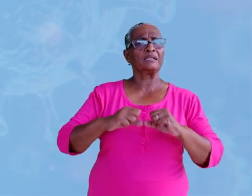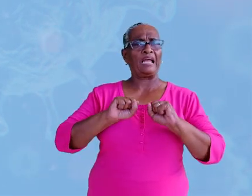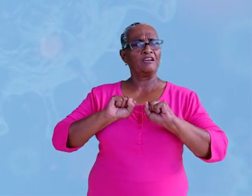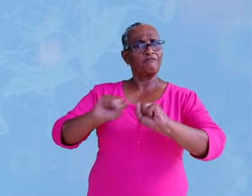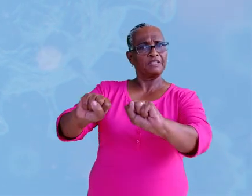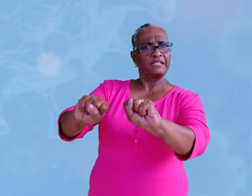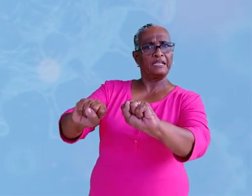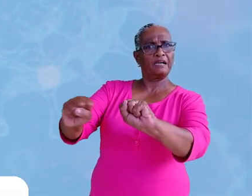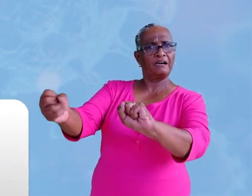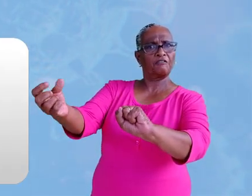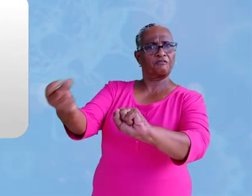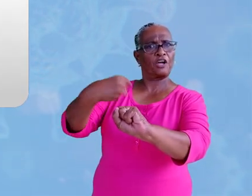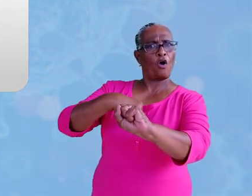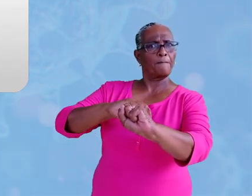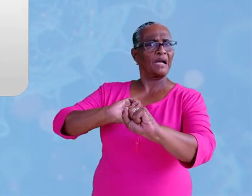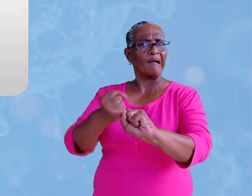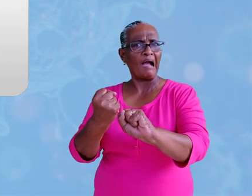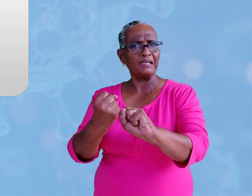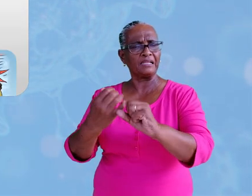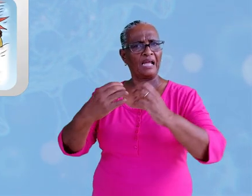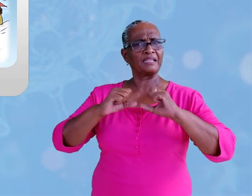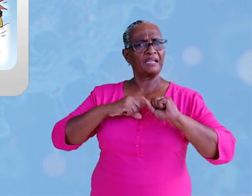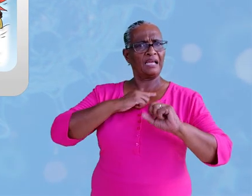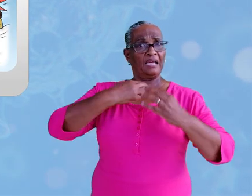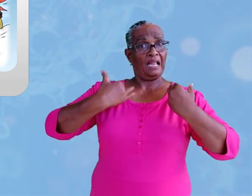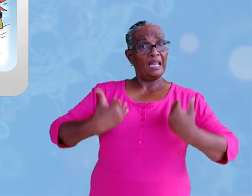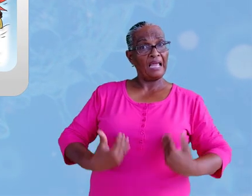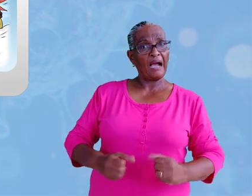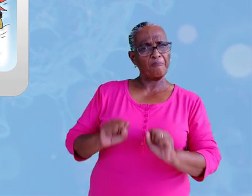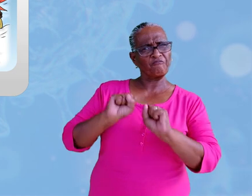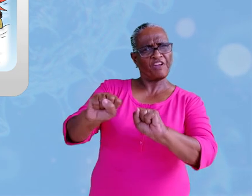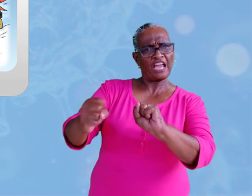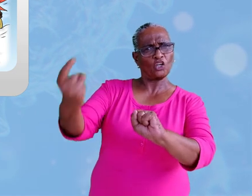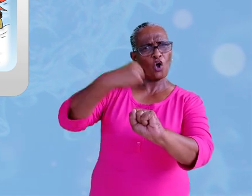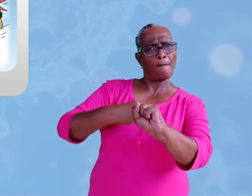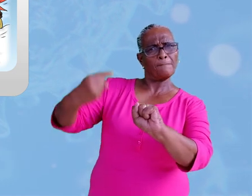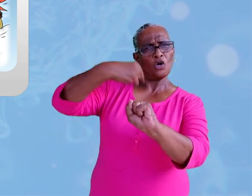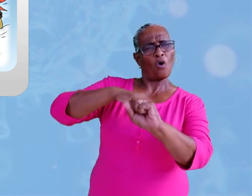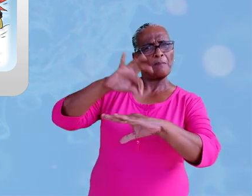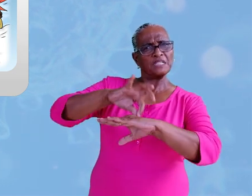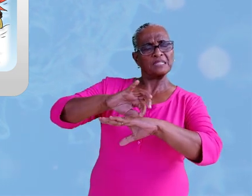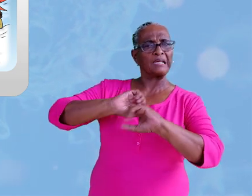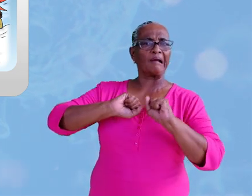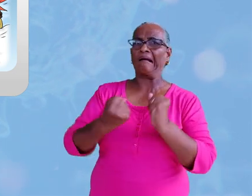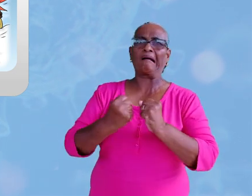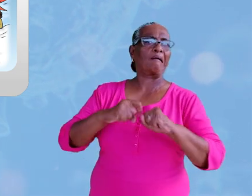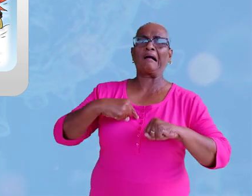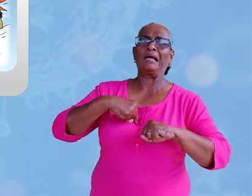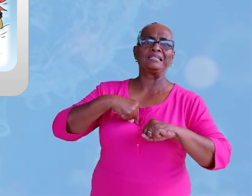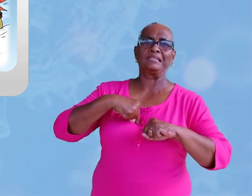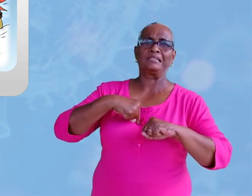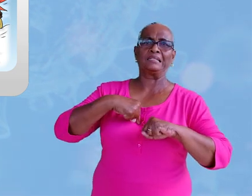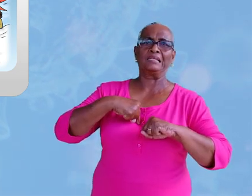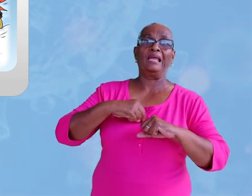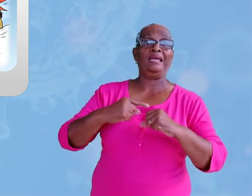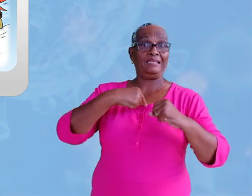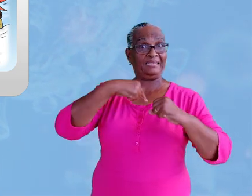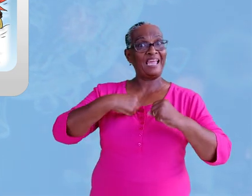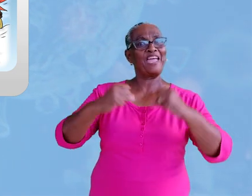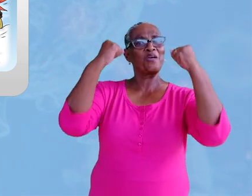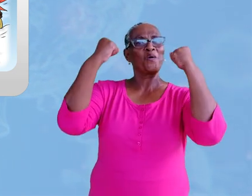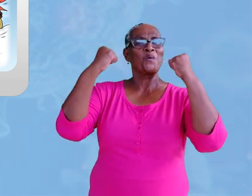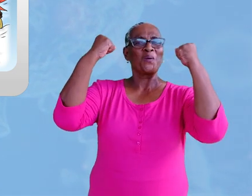de verdedigers van je lichaam nog sterker, zodat ze vijandelijke indringers te lijf kunnen gaan en die